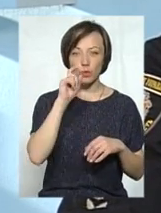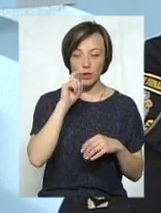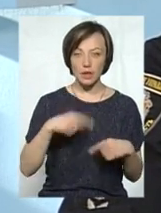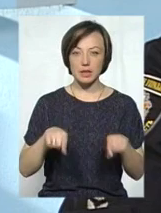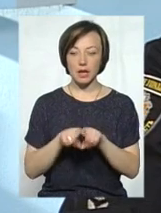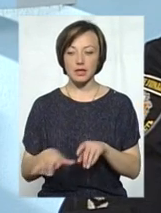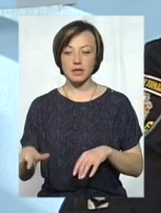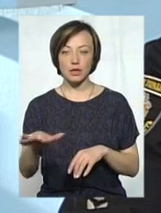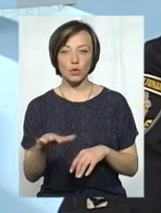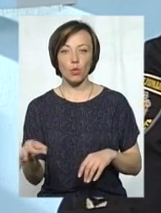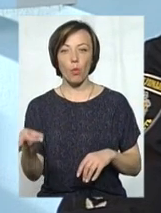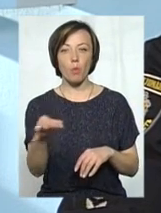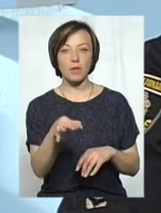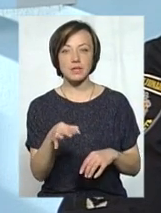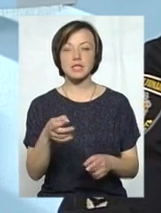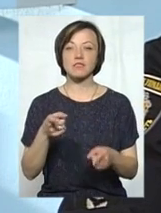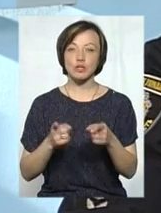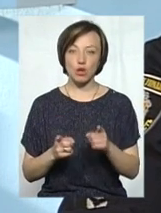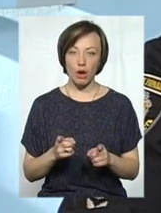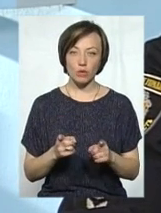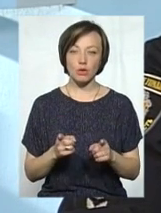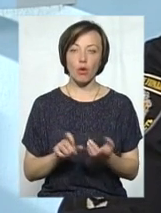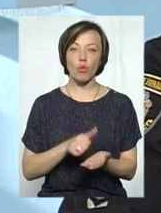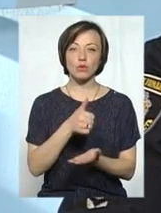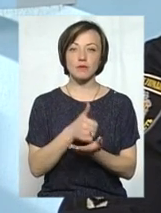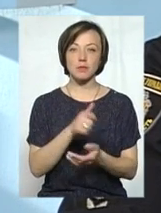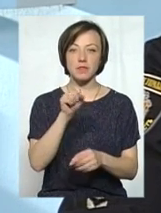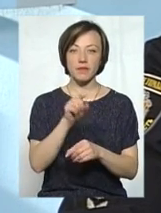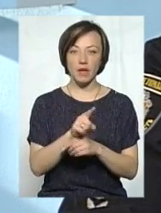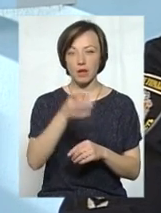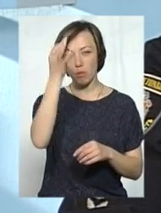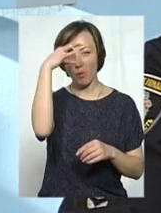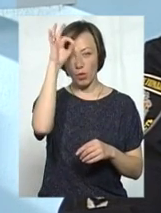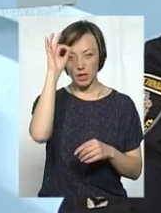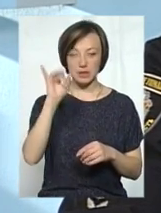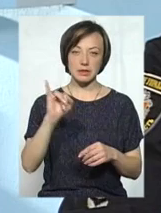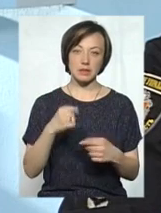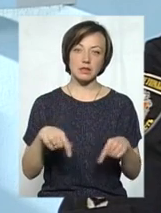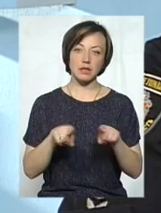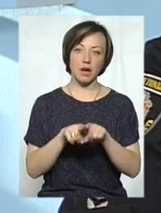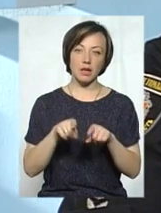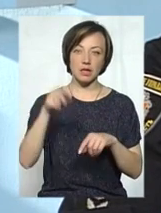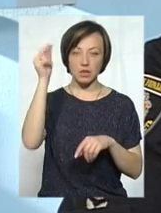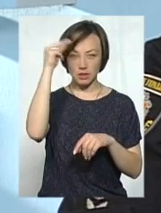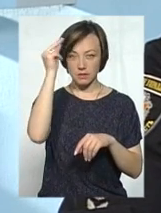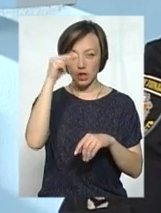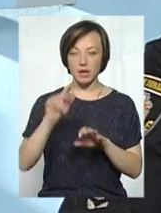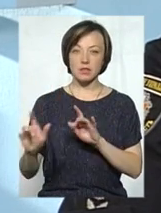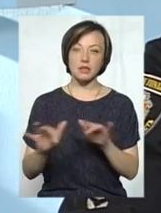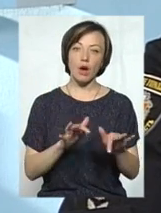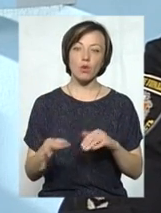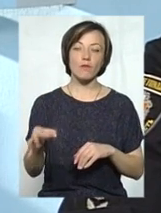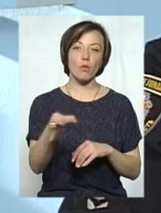так і на території області. Звичайно, основним завданням як і поліції, так і навчальних закладів області